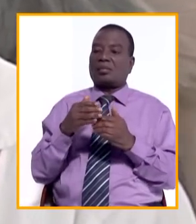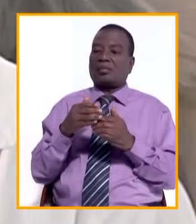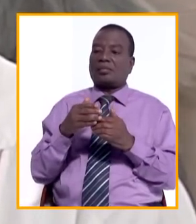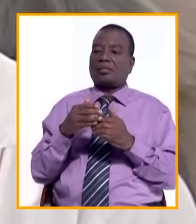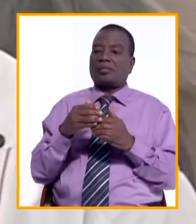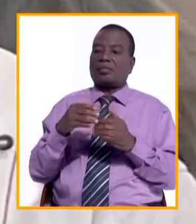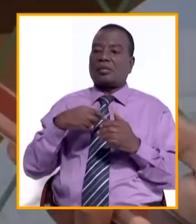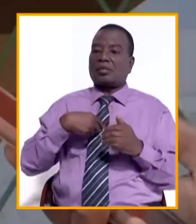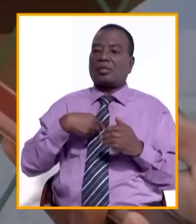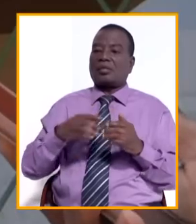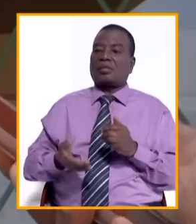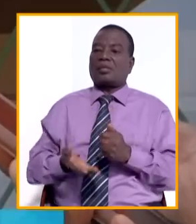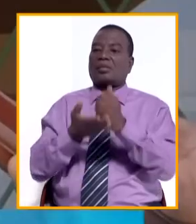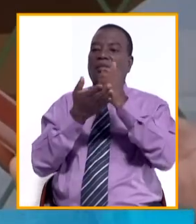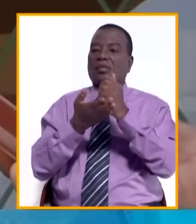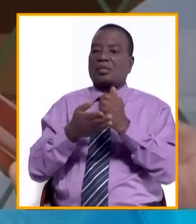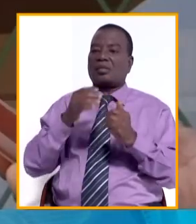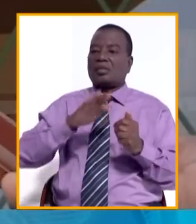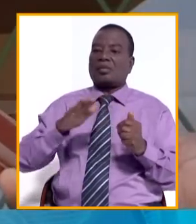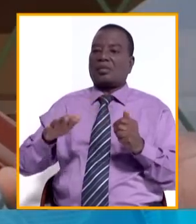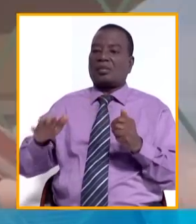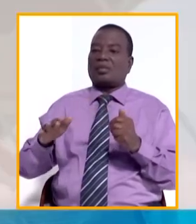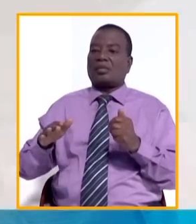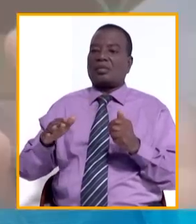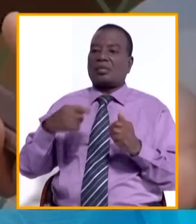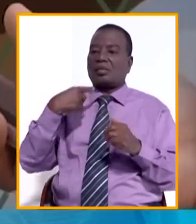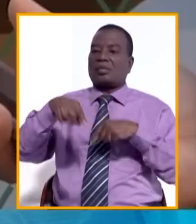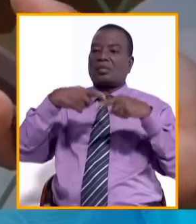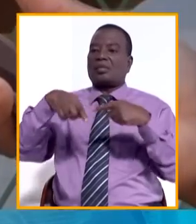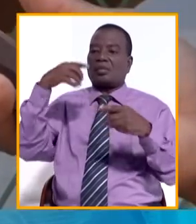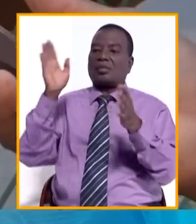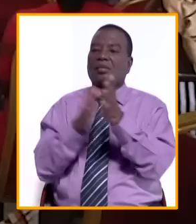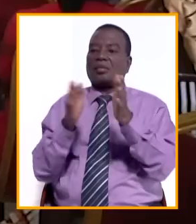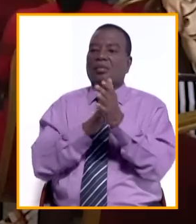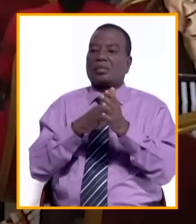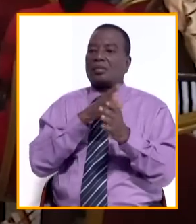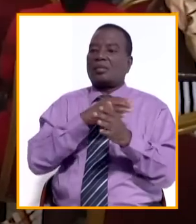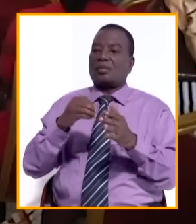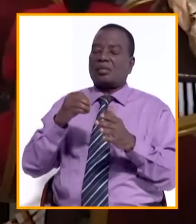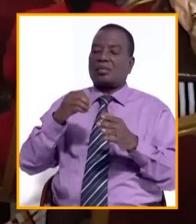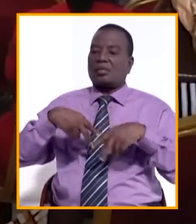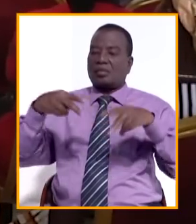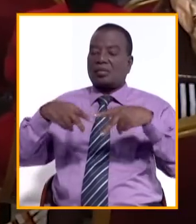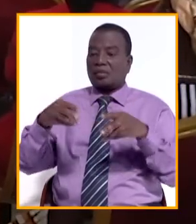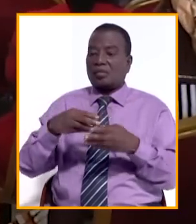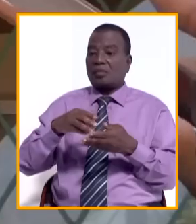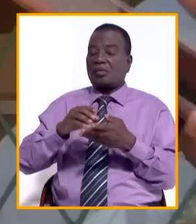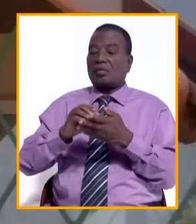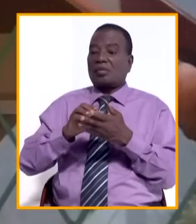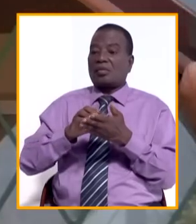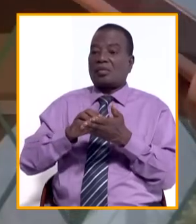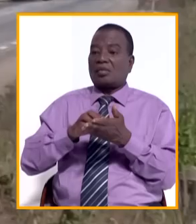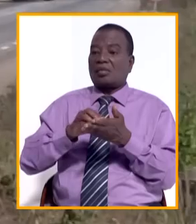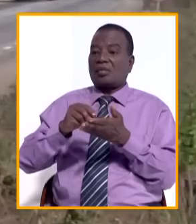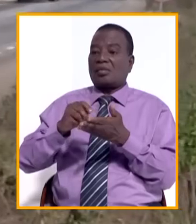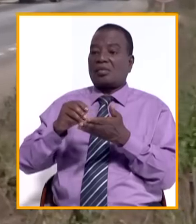En tout cas, ça m'a beaucoup aidée. J'ai des enfants, ils fréquentent. Je vends les légumes, pâtes d'arachite, le sel,